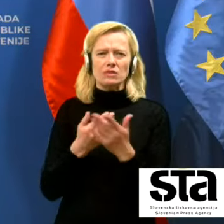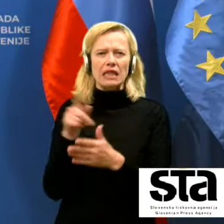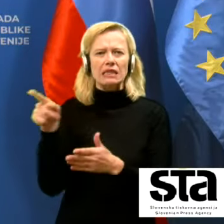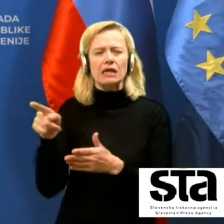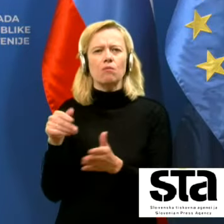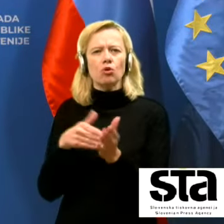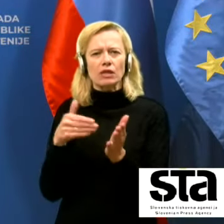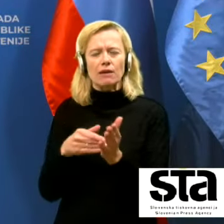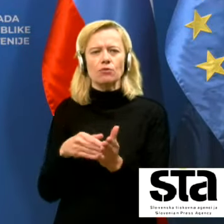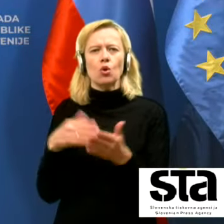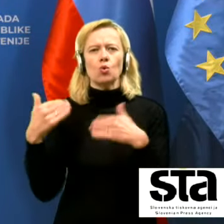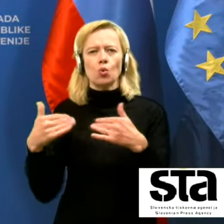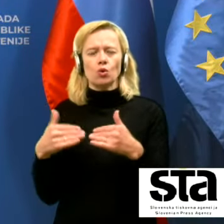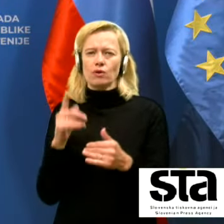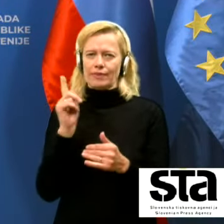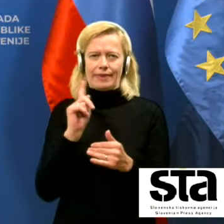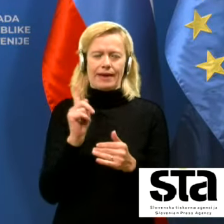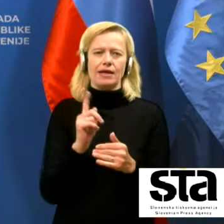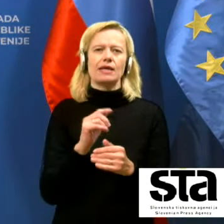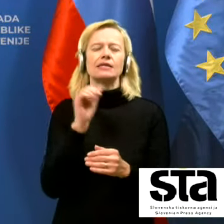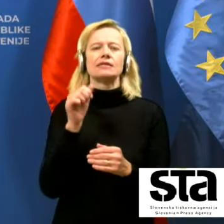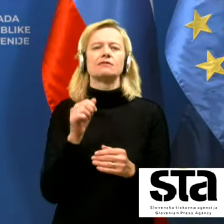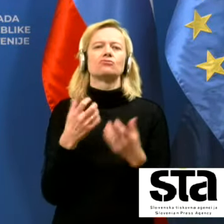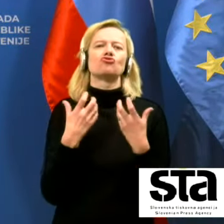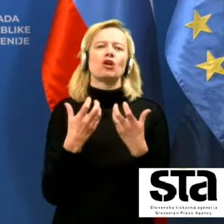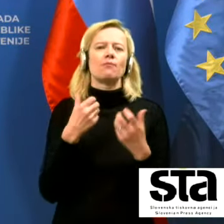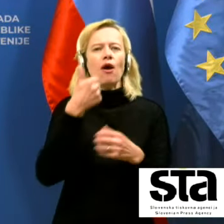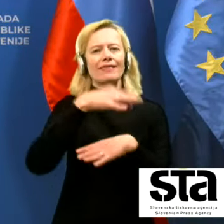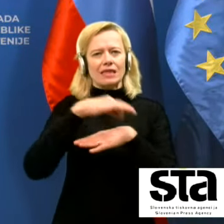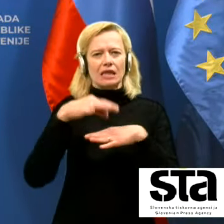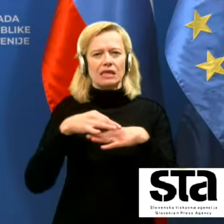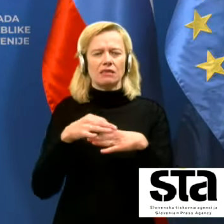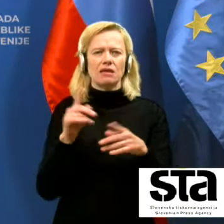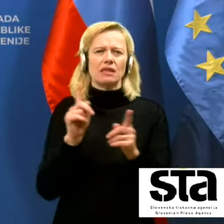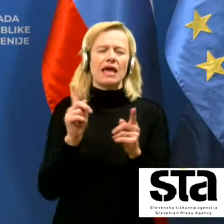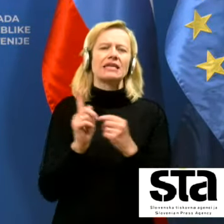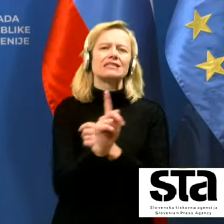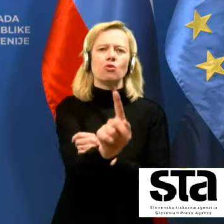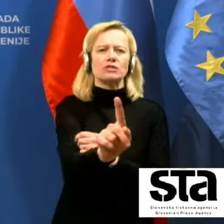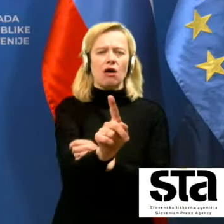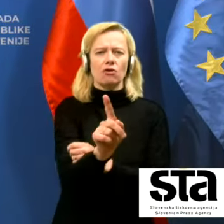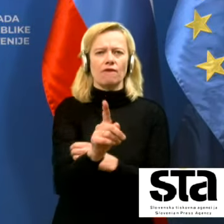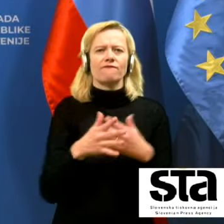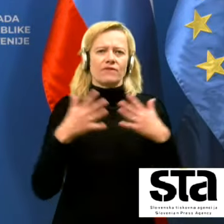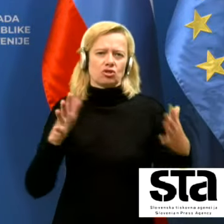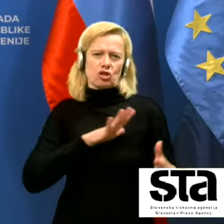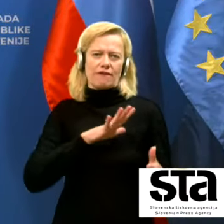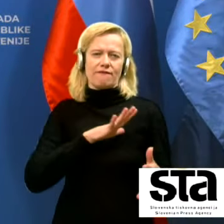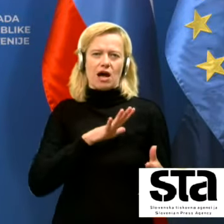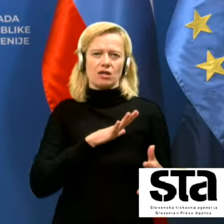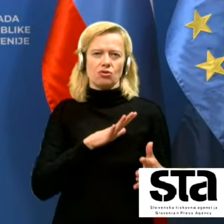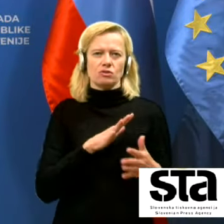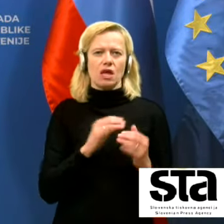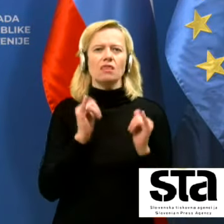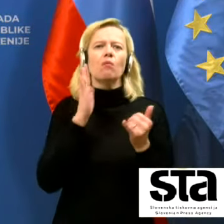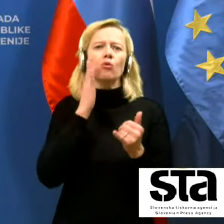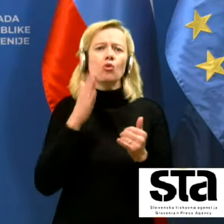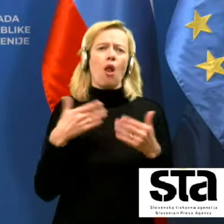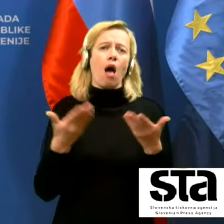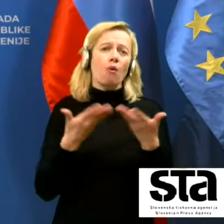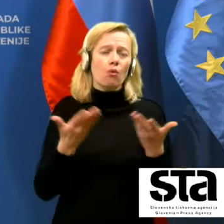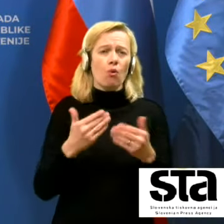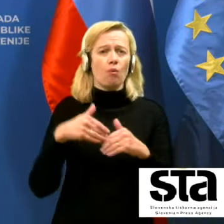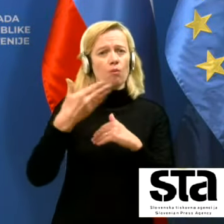nujno, ampak zato, da jih za en teden ne izpostavljam v večji nevarnosti in da bodo seveda lahko po novem